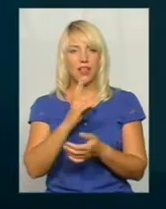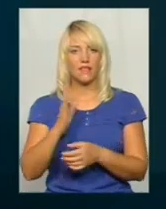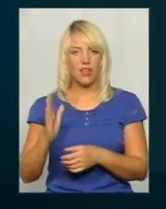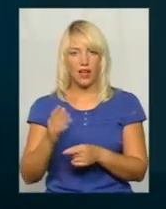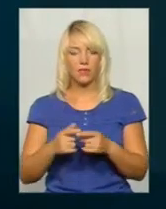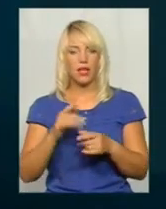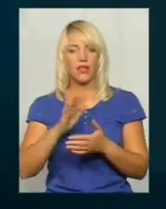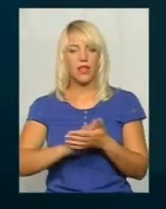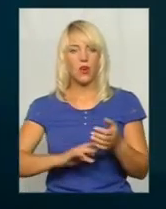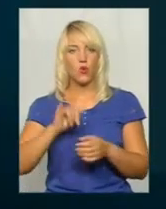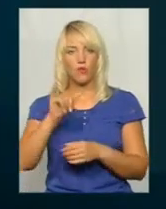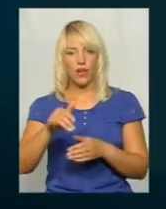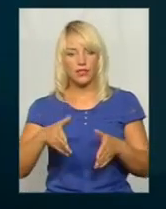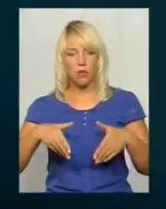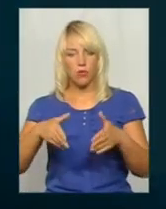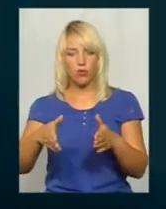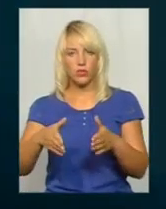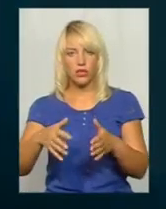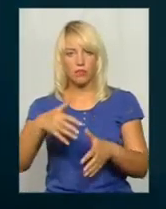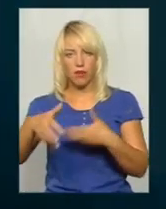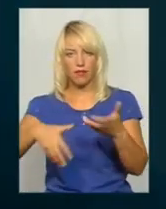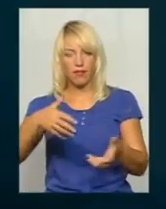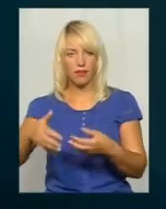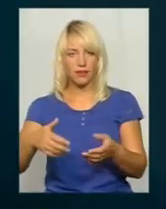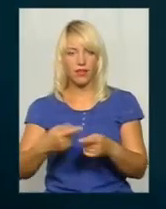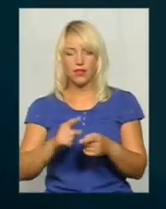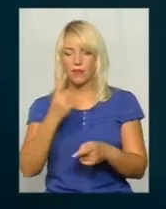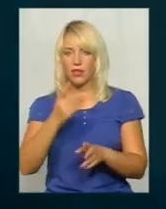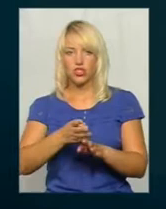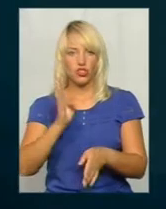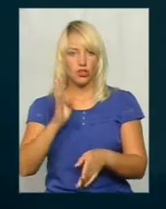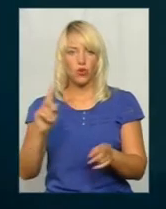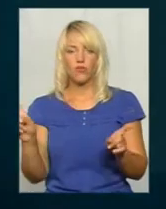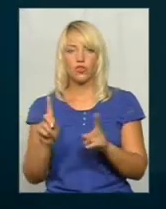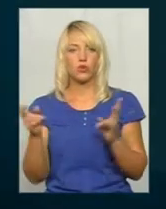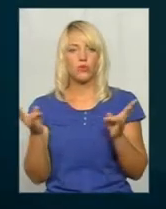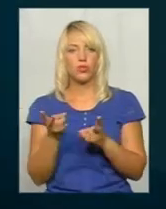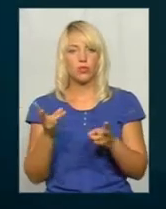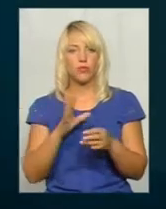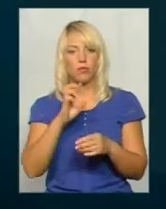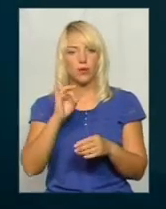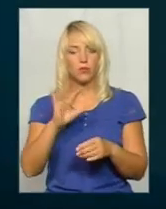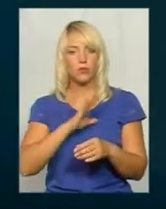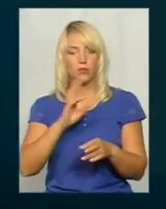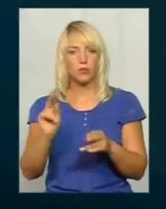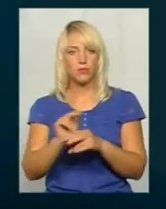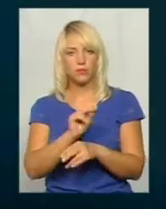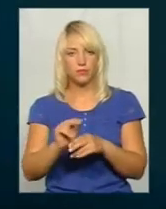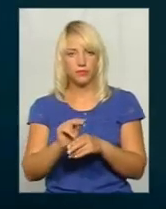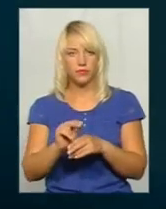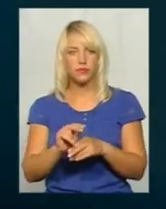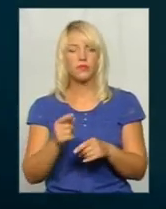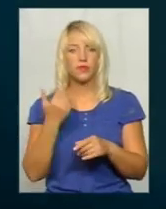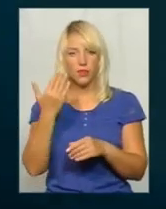момент, у вас там полоса перерита поперек. І це першочергове, що потрібно було б почати і в цьому напрямку